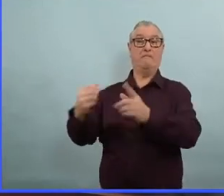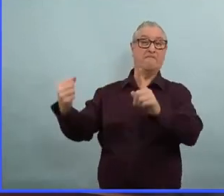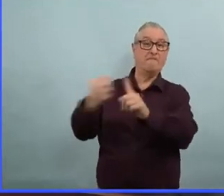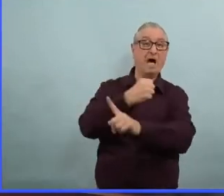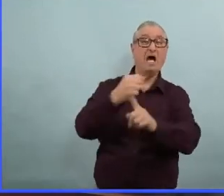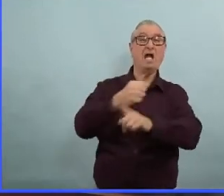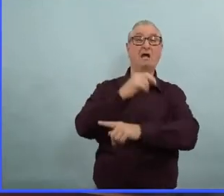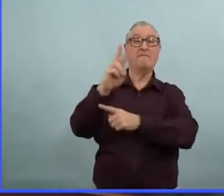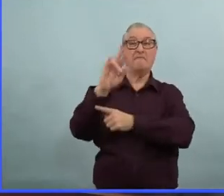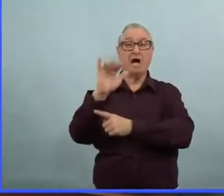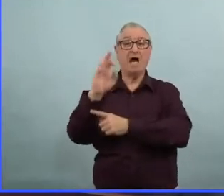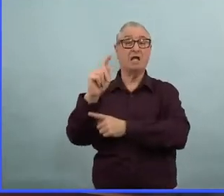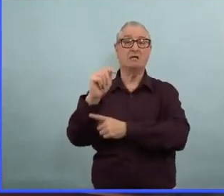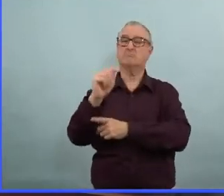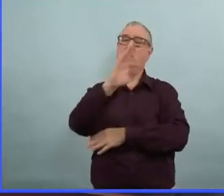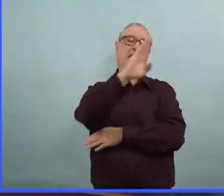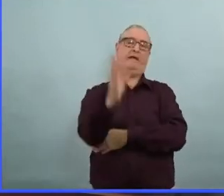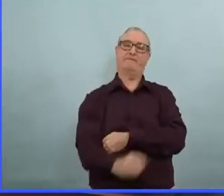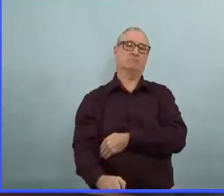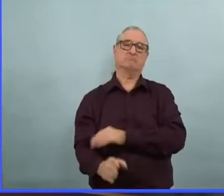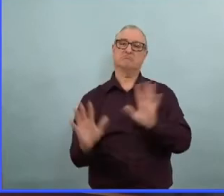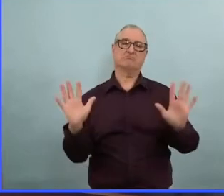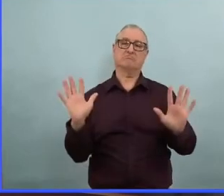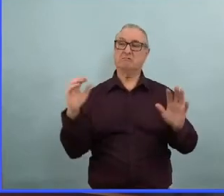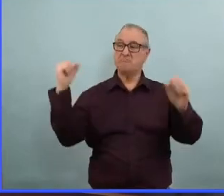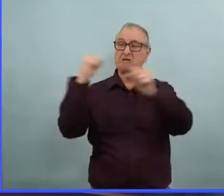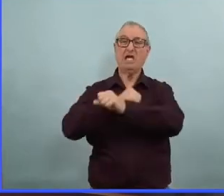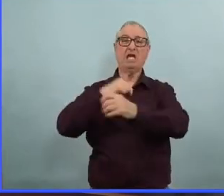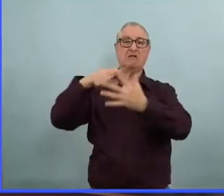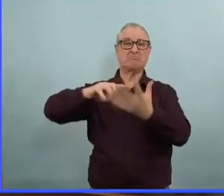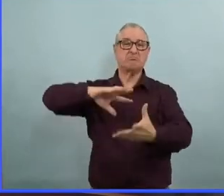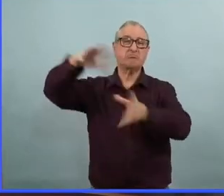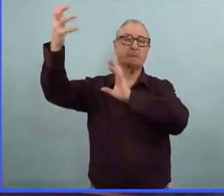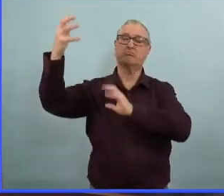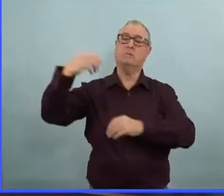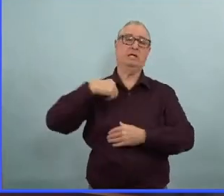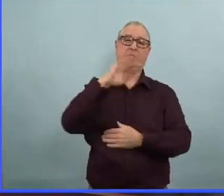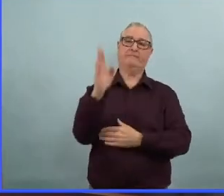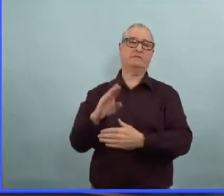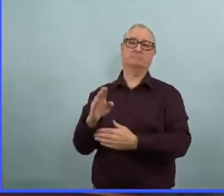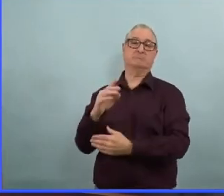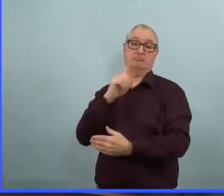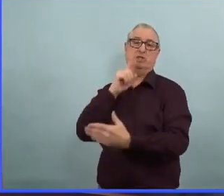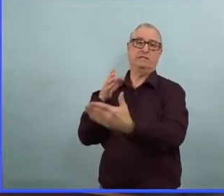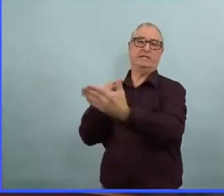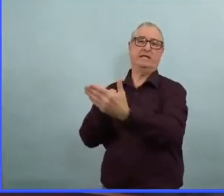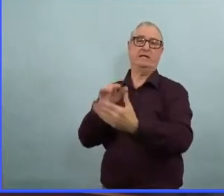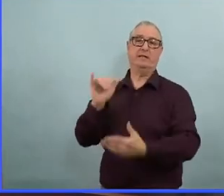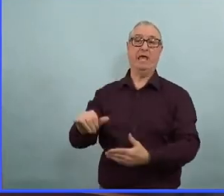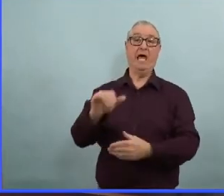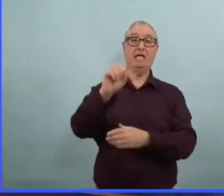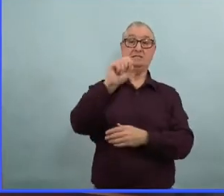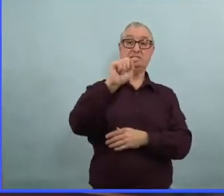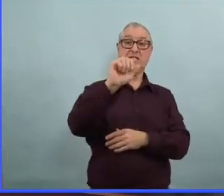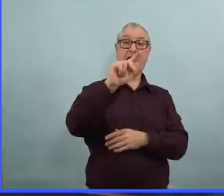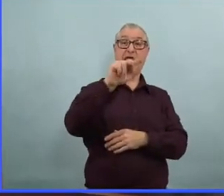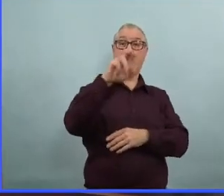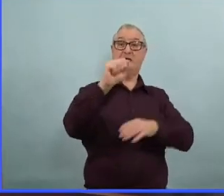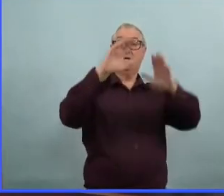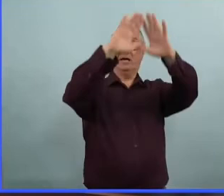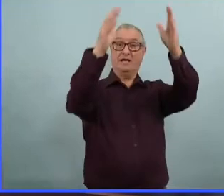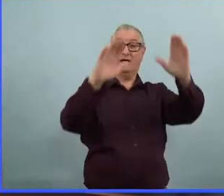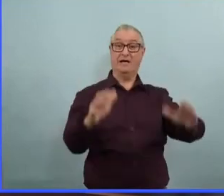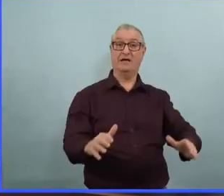je crois qu'à ce moment-là il y a des personnes des premières nations qui ont même dit que le comportement des personnes qui ont renversé la statue